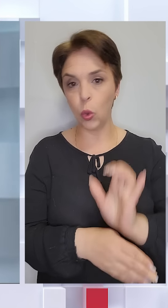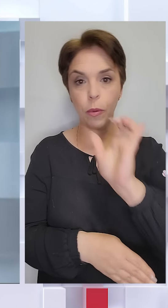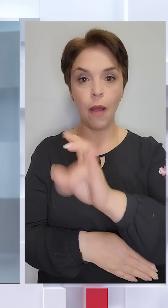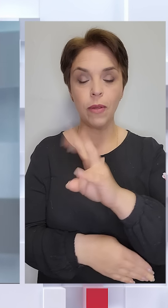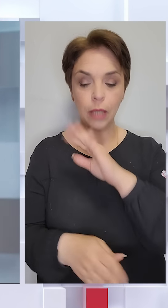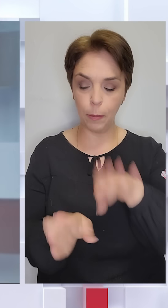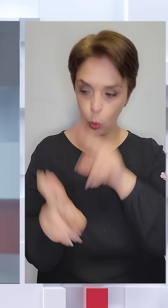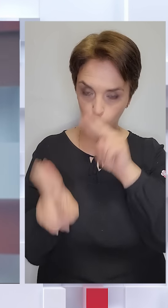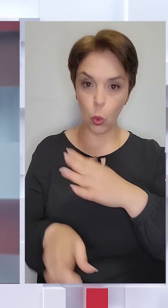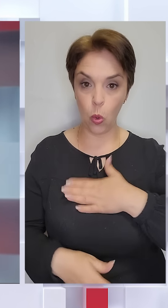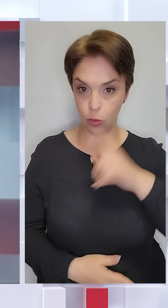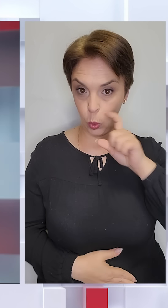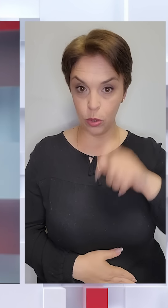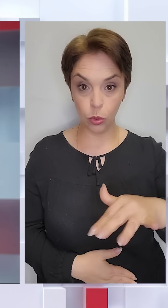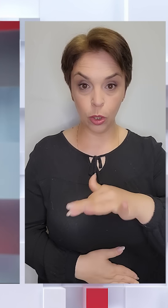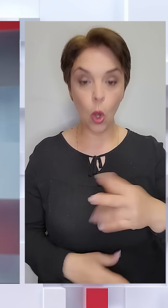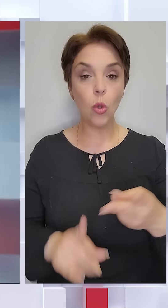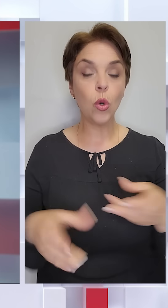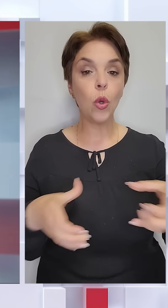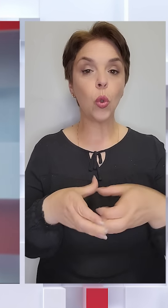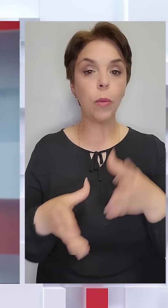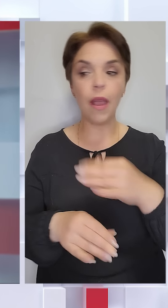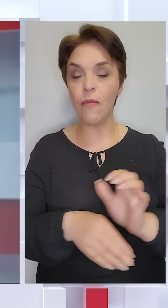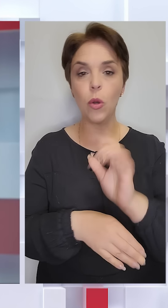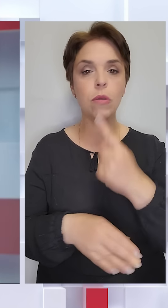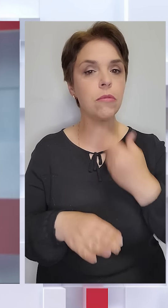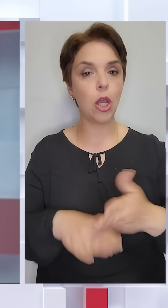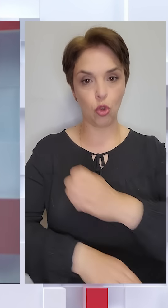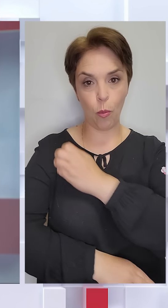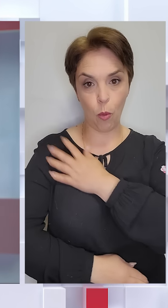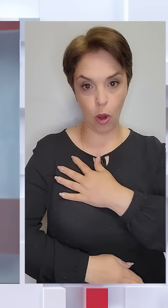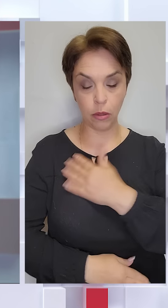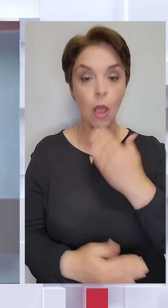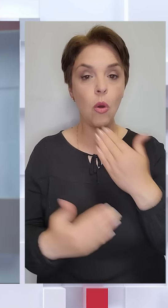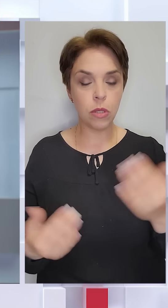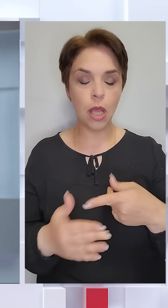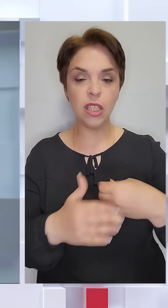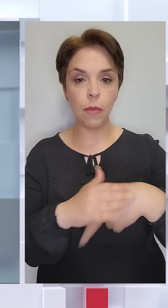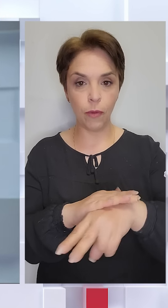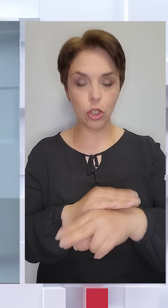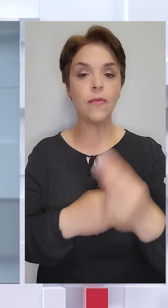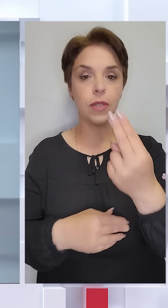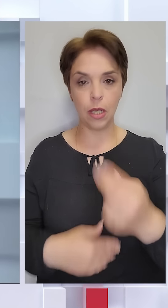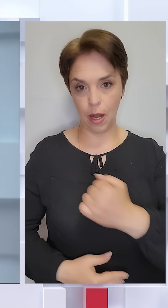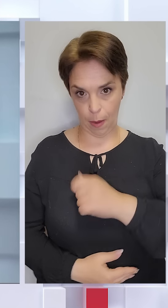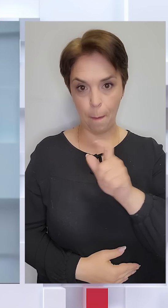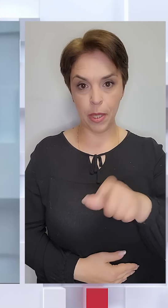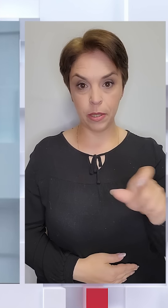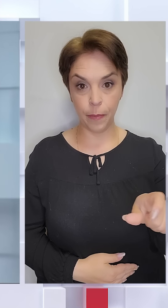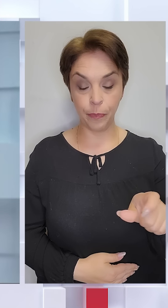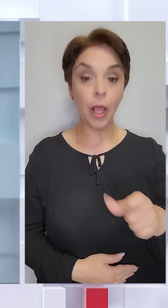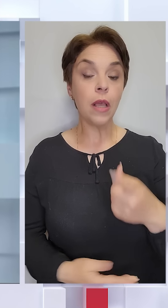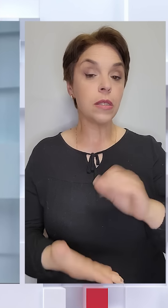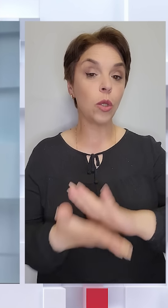підконтрольну територію. У другій групі були евакуйовані тяжко поранені, останніми вийшли вцілілі бійці. За